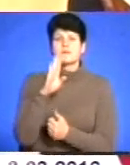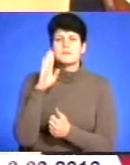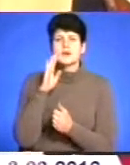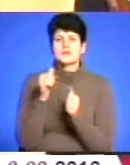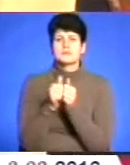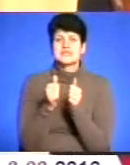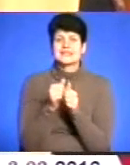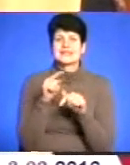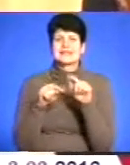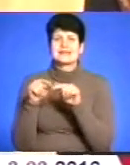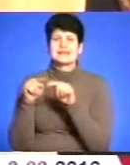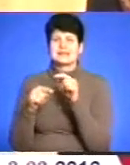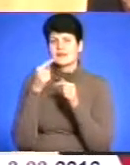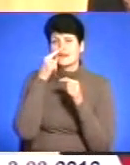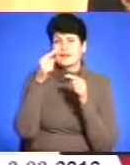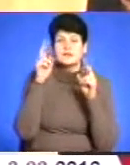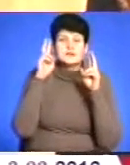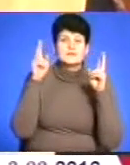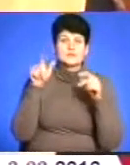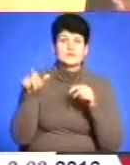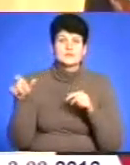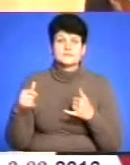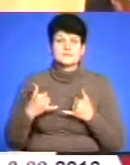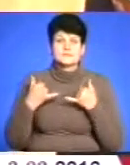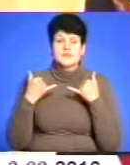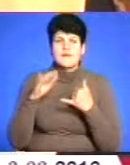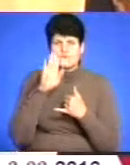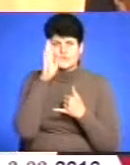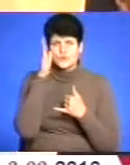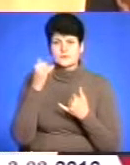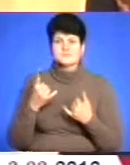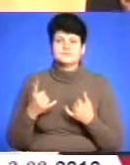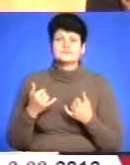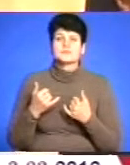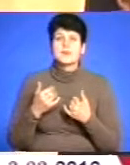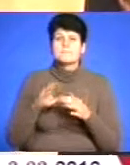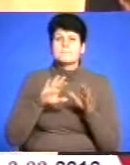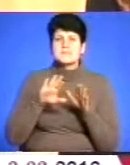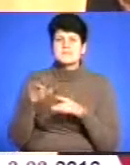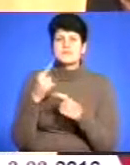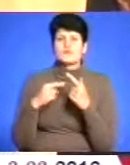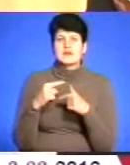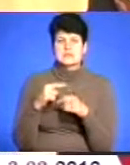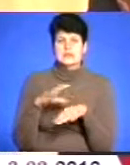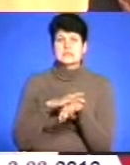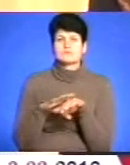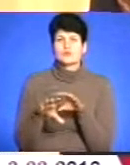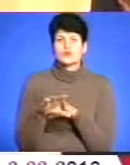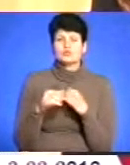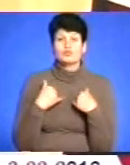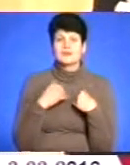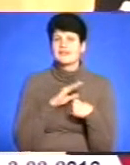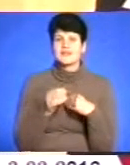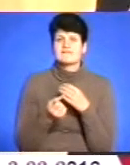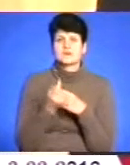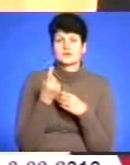близьких і рідних, далеких і невідомих, і ворогів своїх. Дивна річ, після повернення з полону в мене не виникла